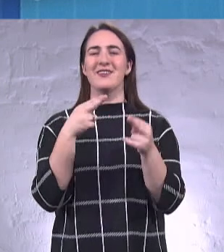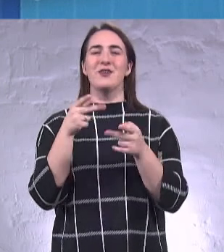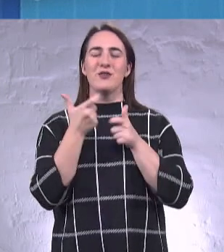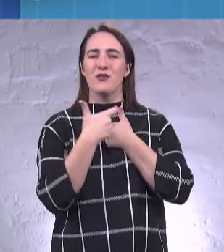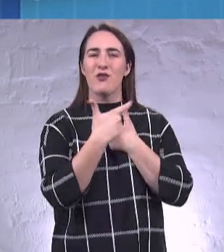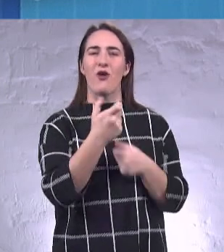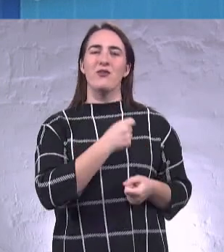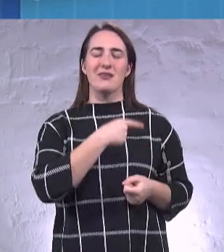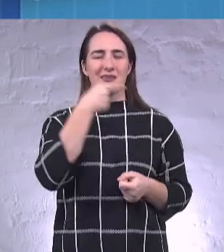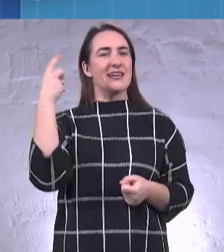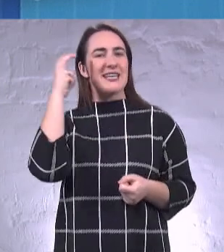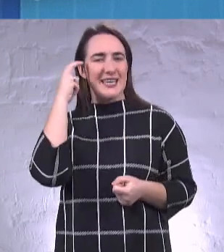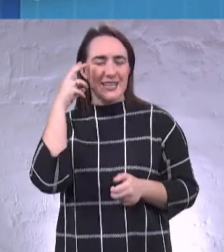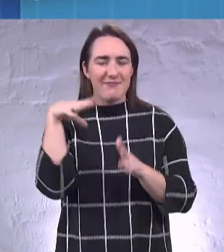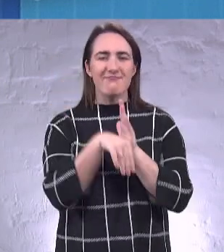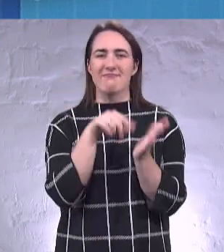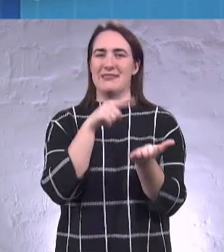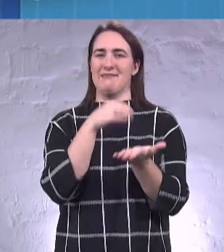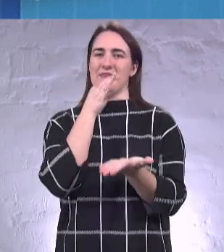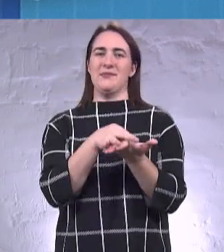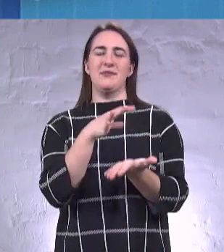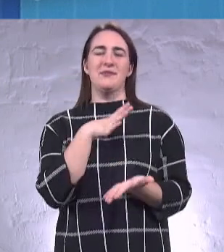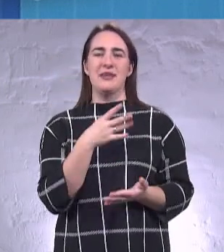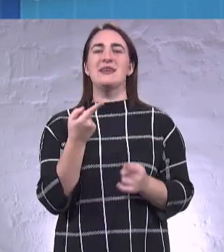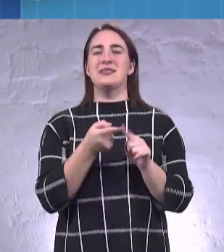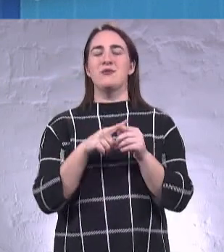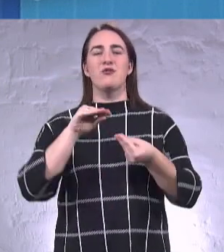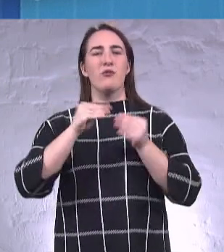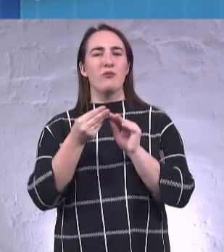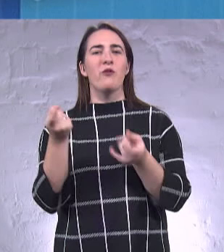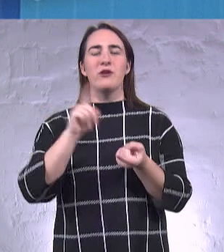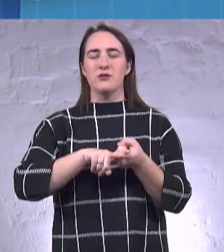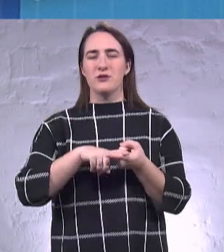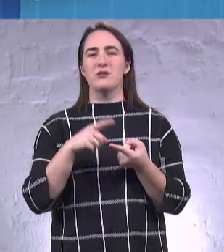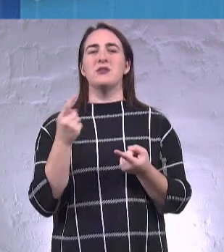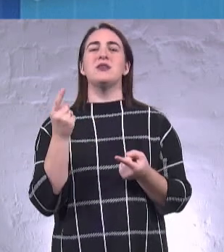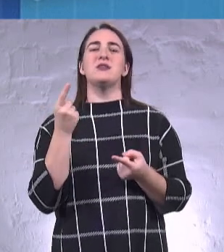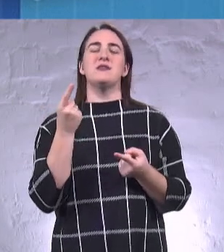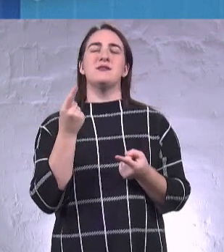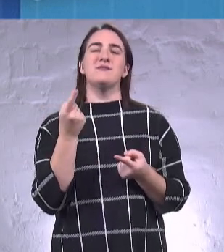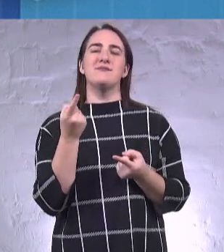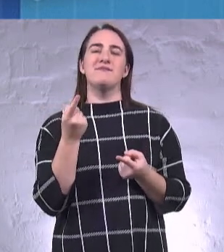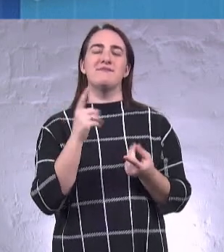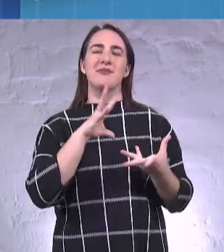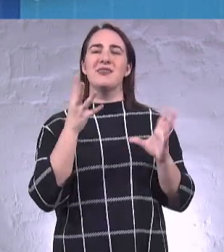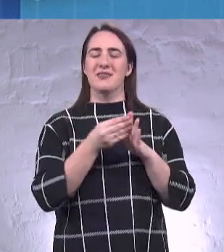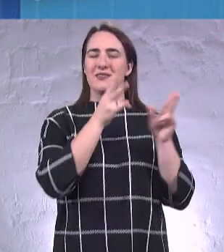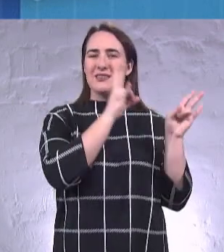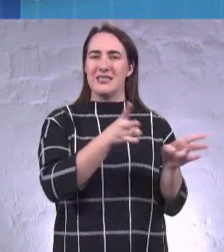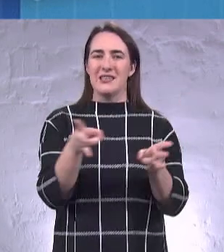Одеса-Київ. Це проблеми, пов'язані з ліквідацією наслідків стихії